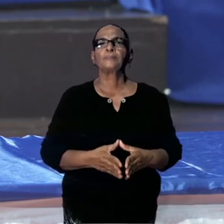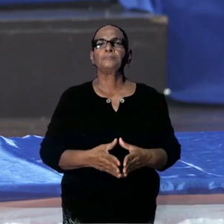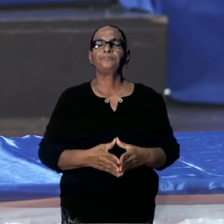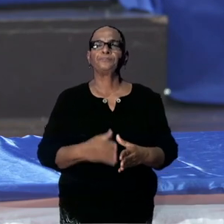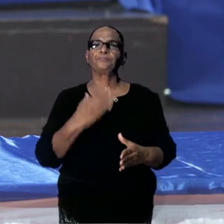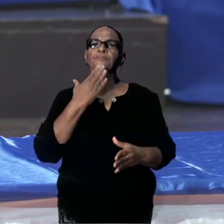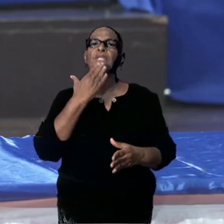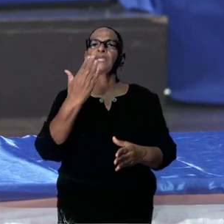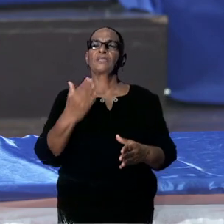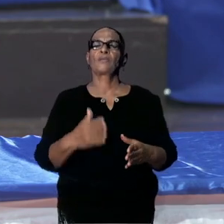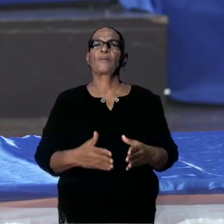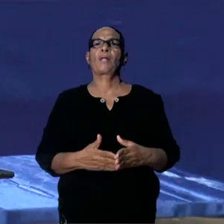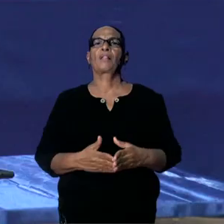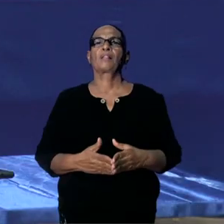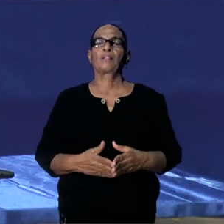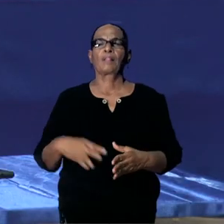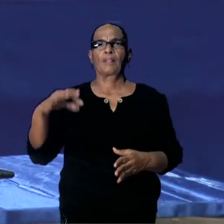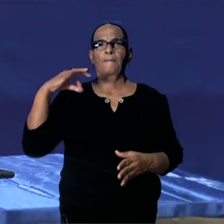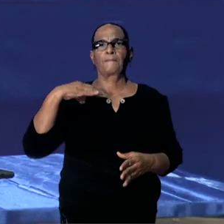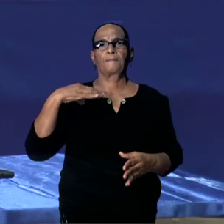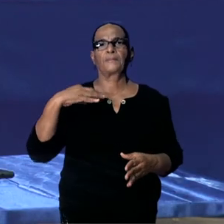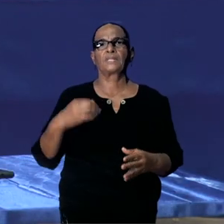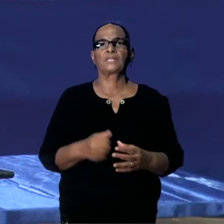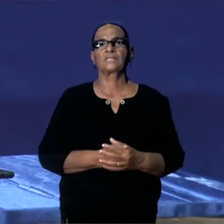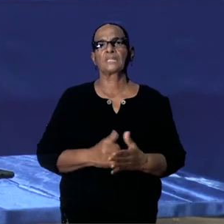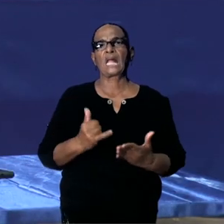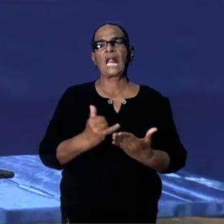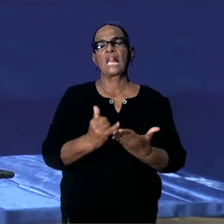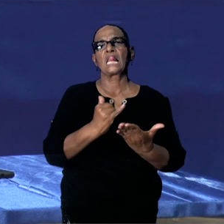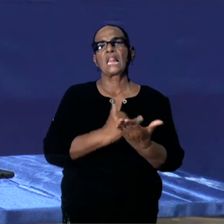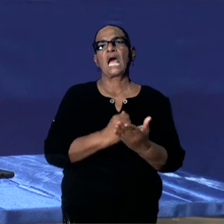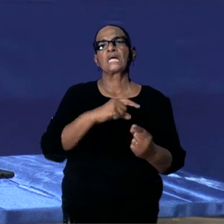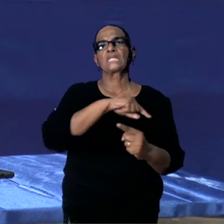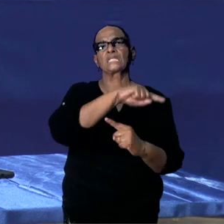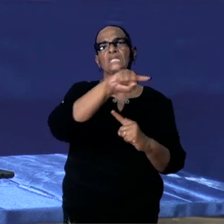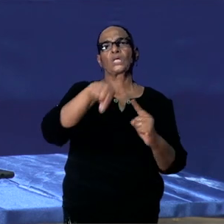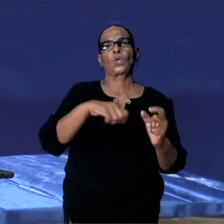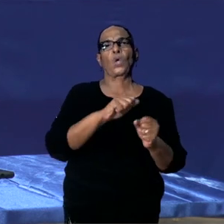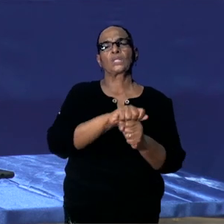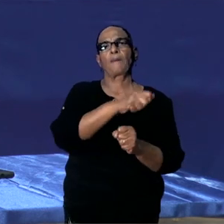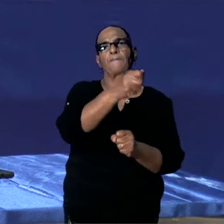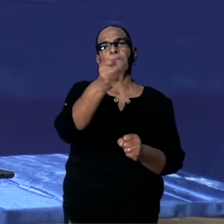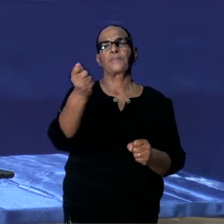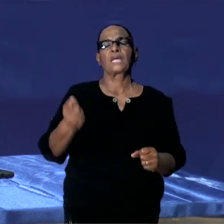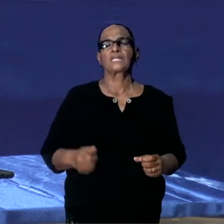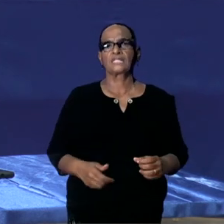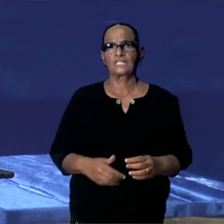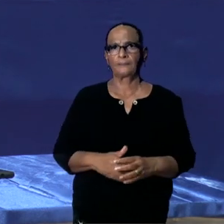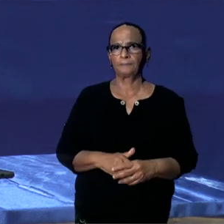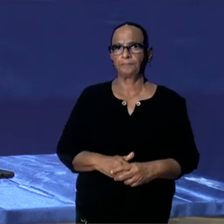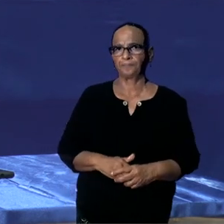Dank u wel, minister. We gaan naar de laatste ronde van de pers. Mevrouw Brinkman was al ready.